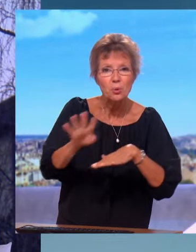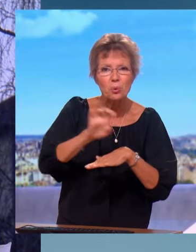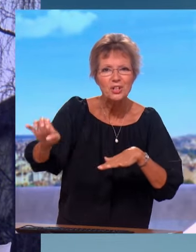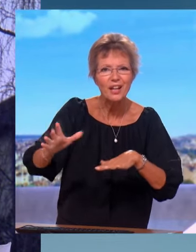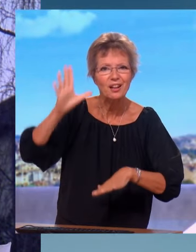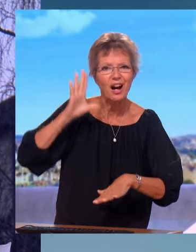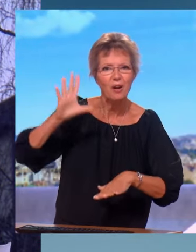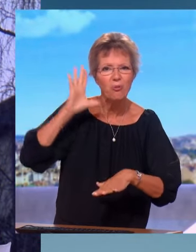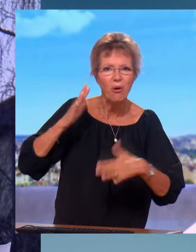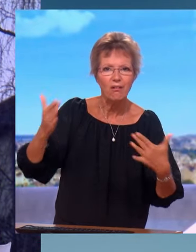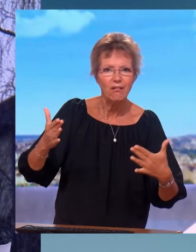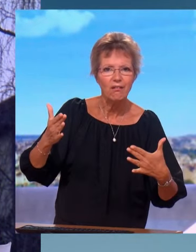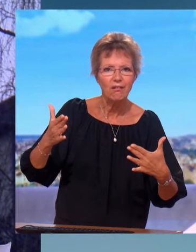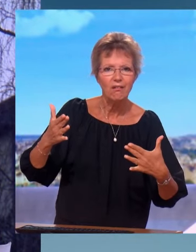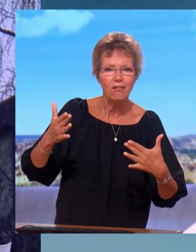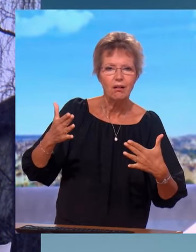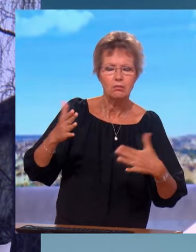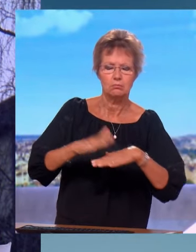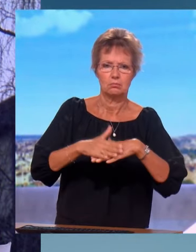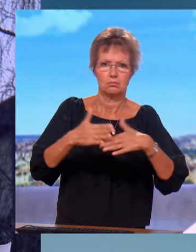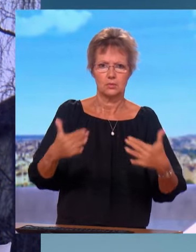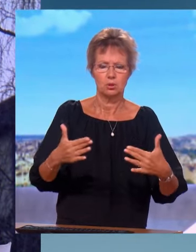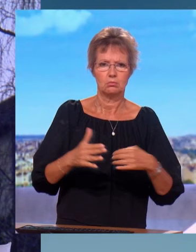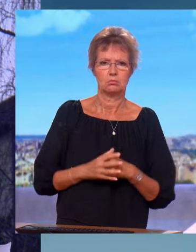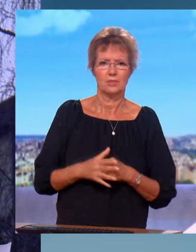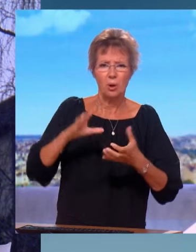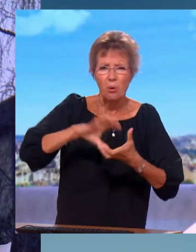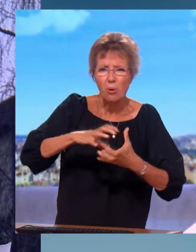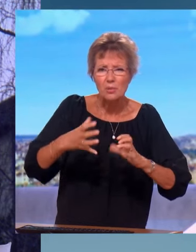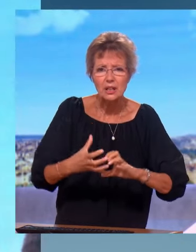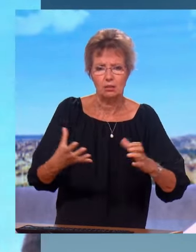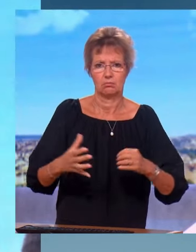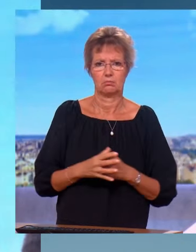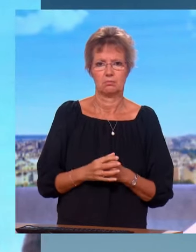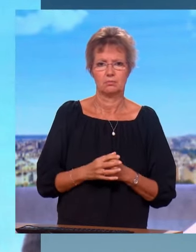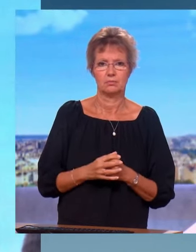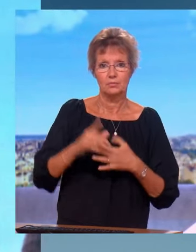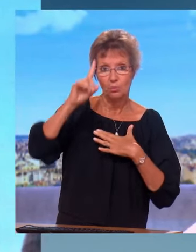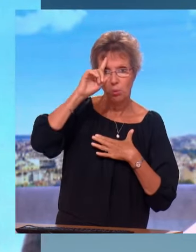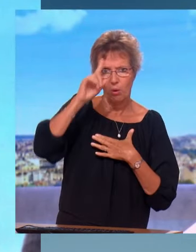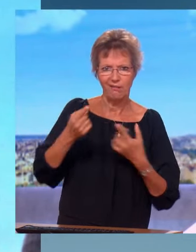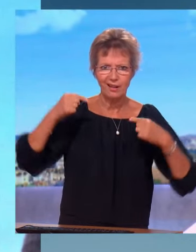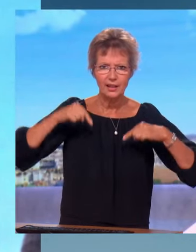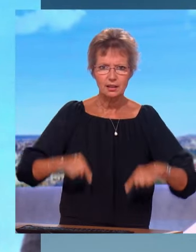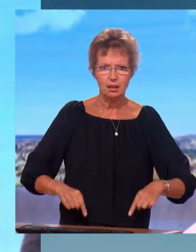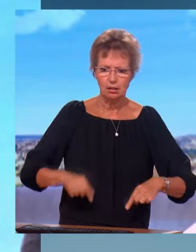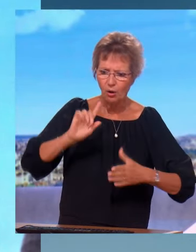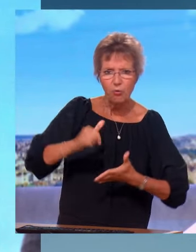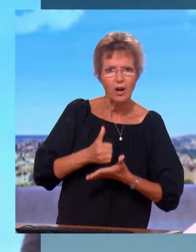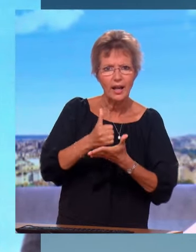continuer à le faire. Mais en même temps, regardez l'usine à gaz, on parle d'essence, d'usine à gaz, c'est-à-dire que l'État va devoir aider,